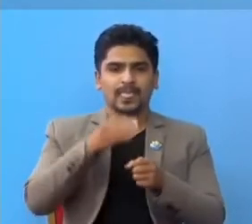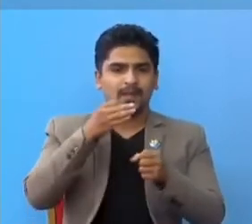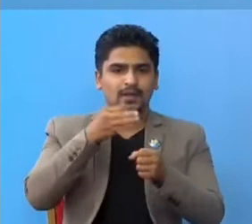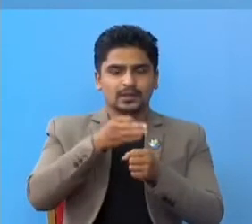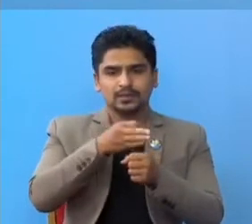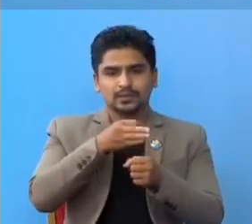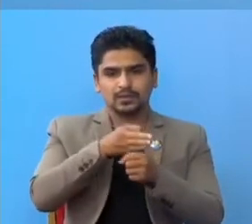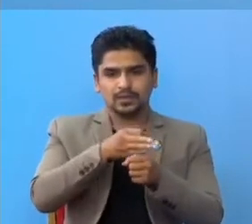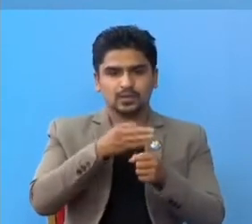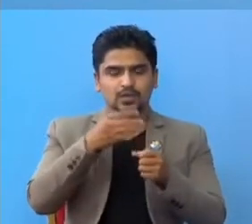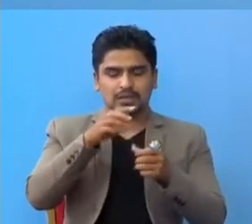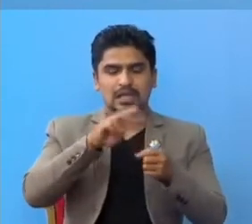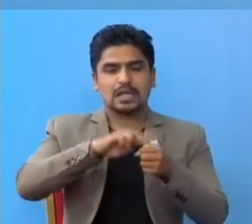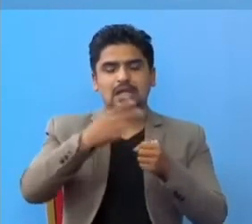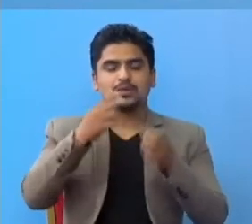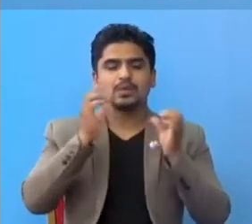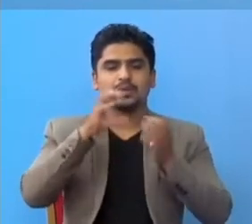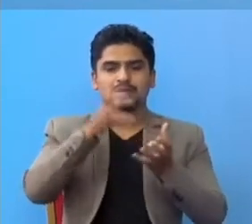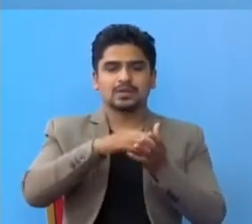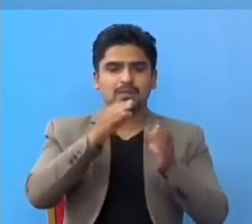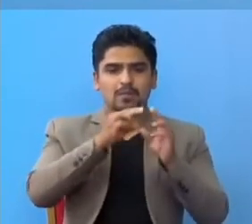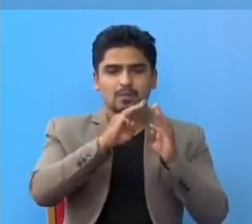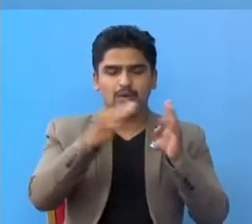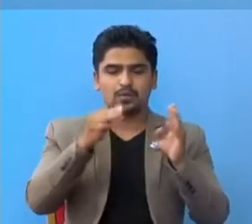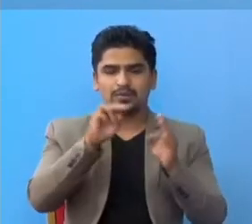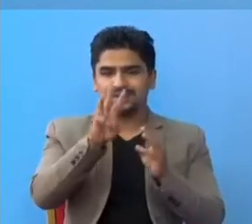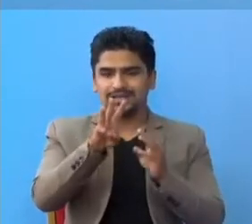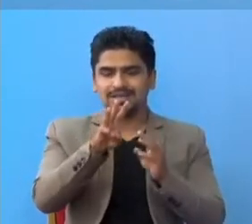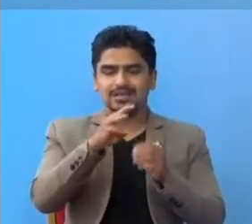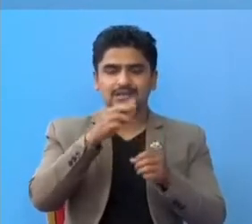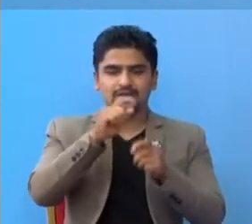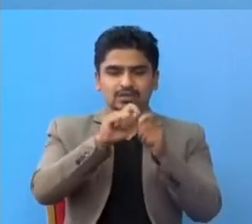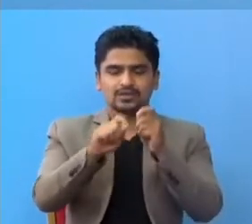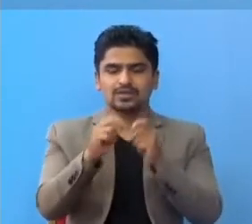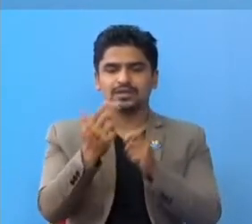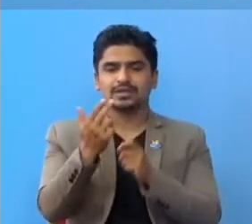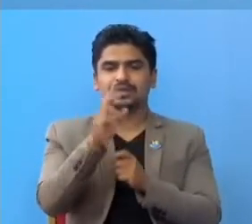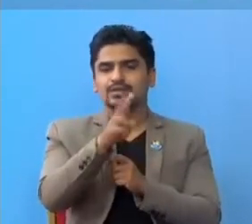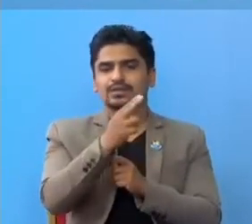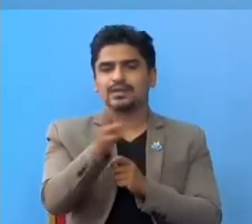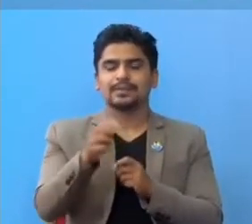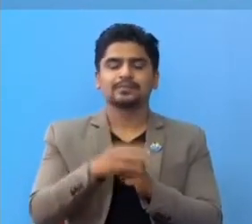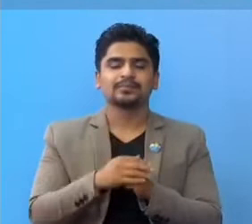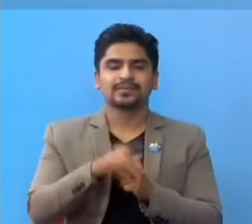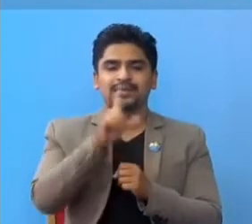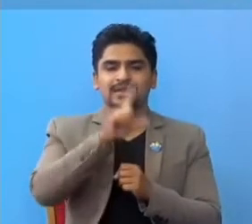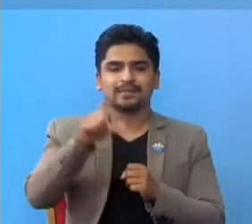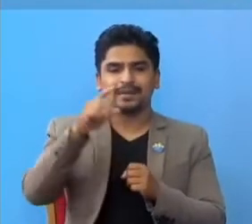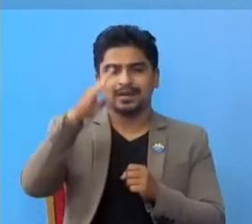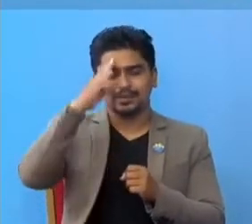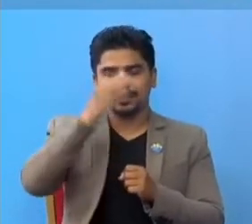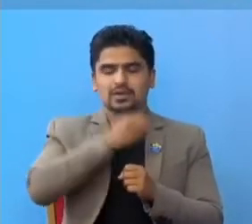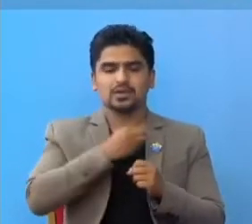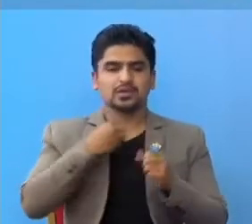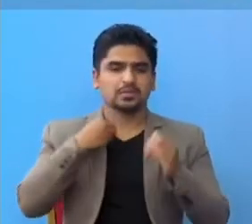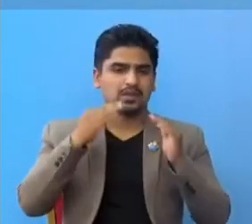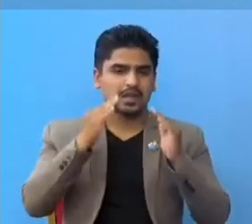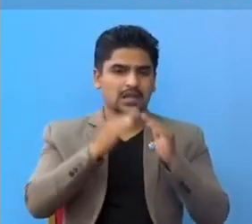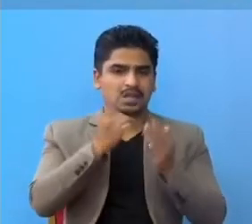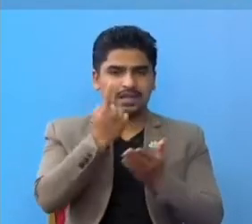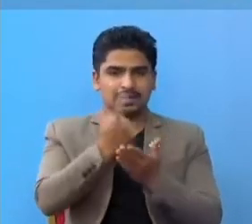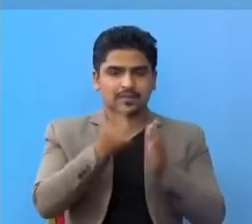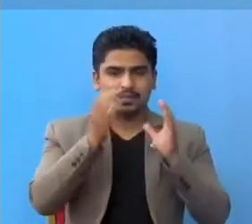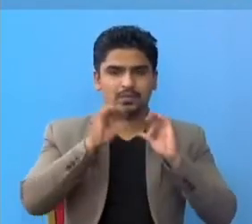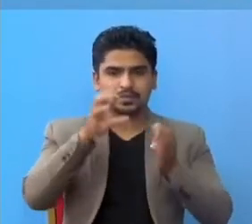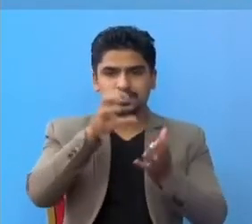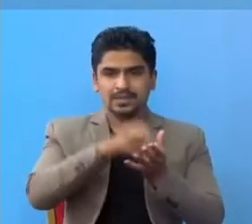तता तालिम केंद्र हेटाउना प्रयोकसाला मा मकवनपुर का 3 जना रो सरलाई का 2 जना, नेपाल प्रहरी अस्पताल काफण्डु